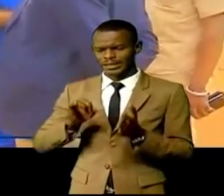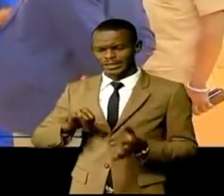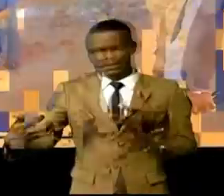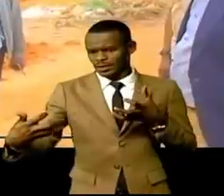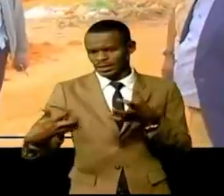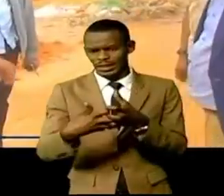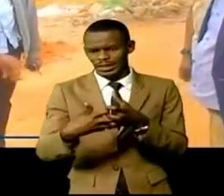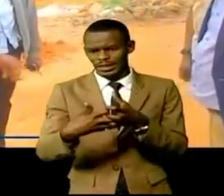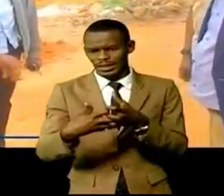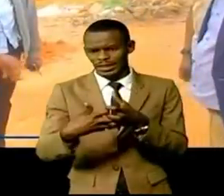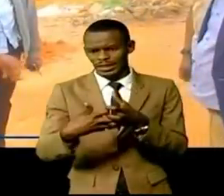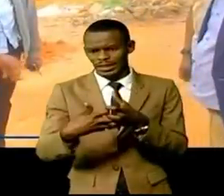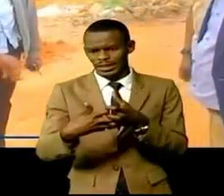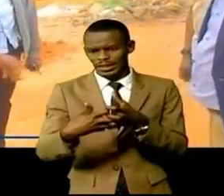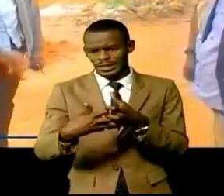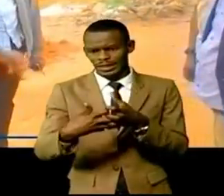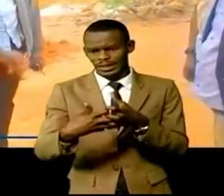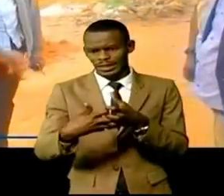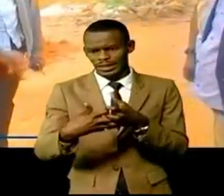...qu'à niveau pour la bonne...